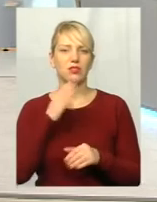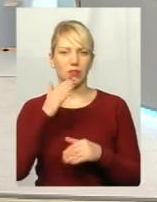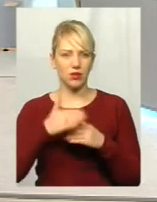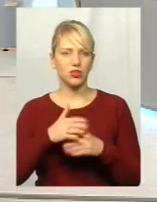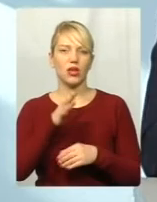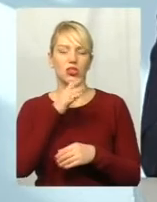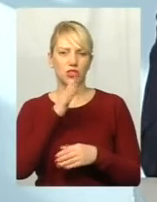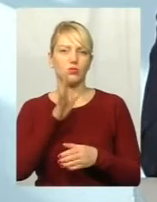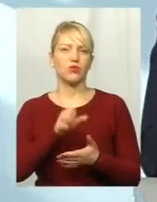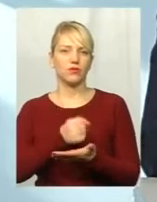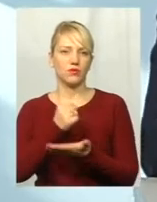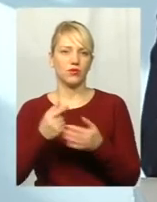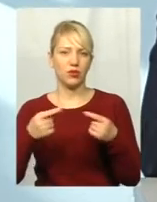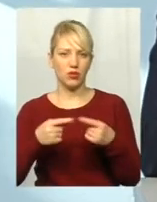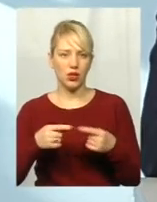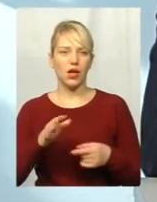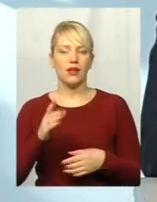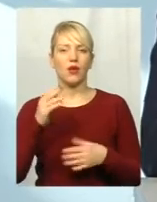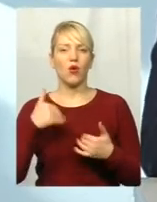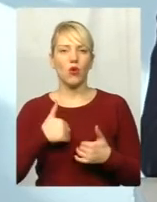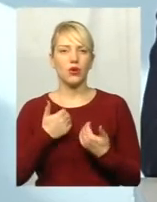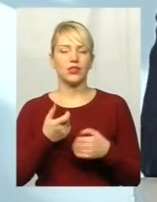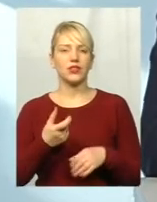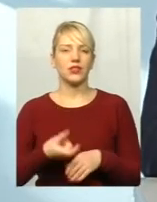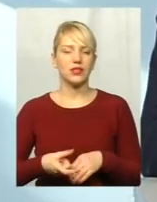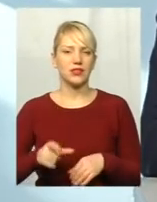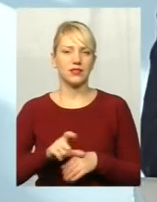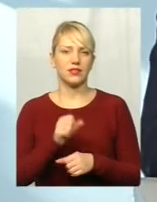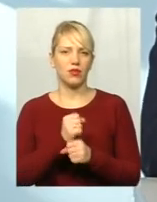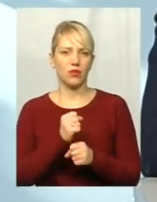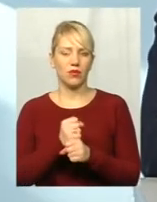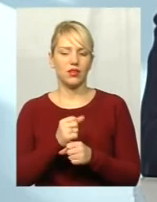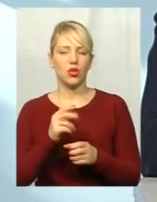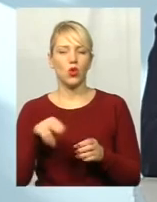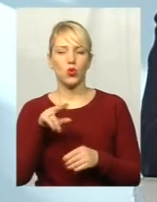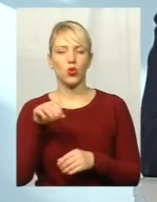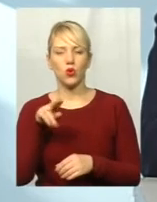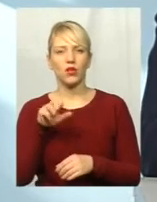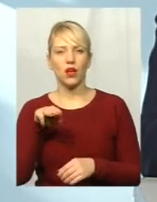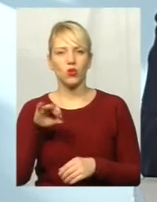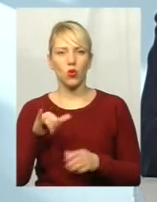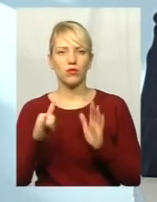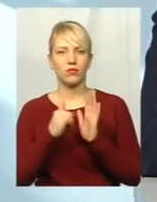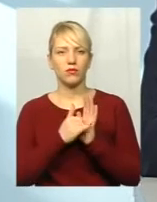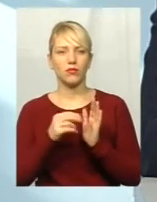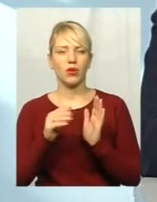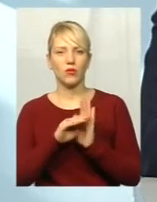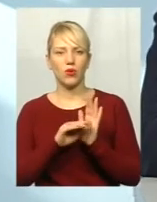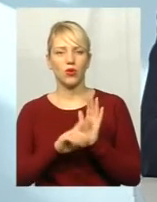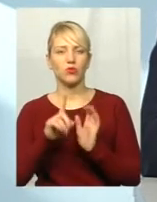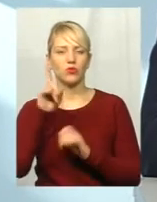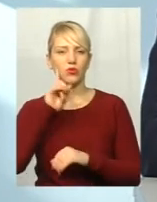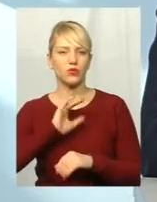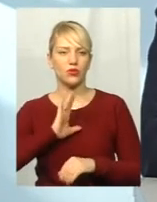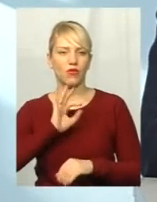Дійсно, що от хочеться зробити максимальний додаток і максимальну програму, щоб вона, по-перше, була і зручно використована, тому